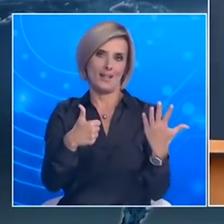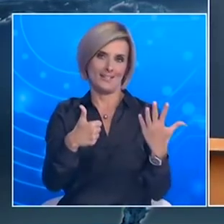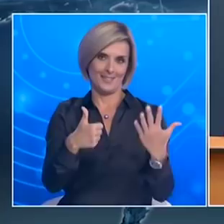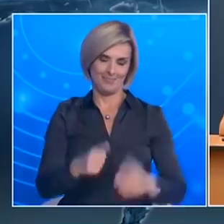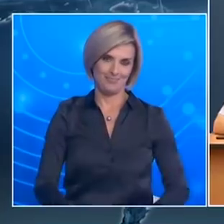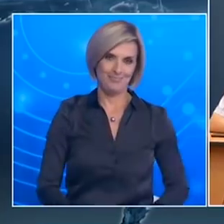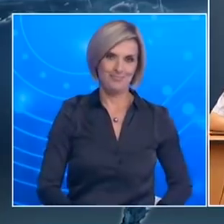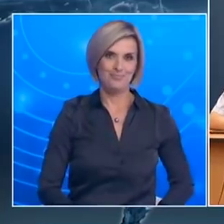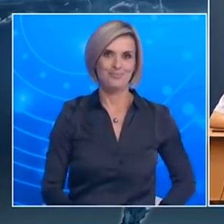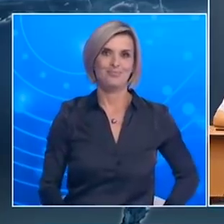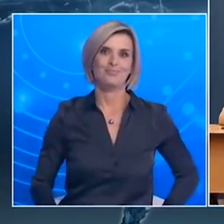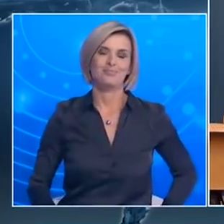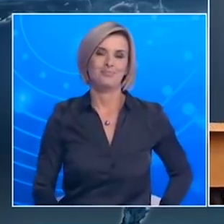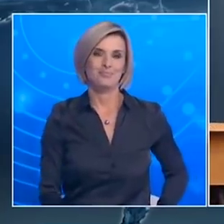Υπότιτλοι